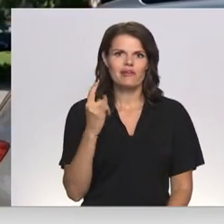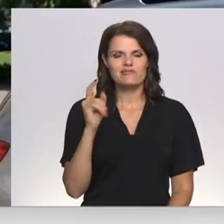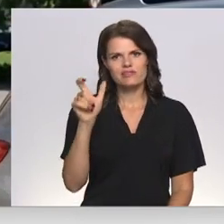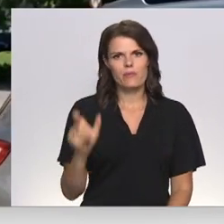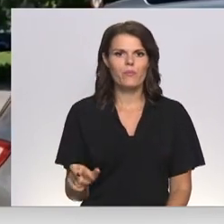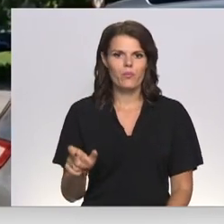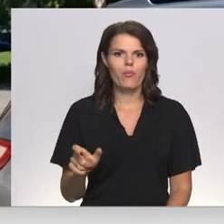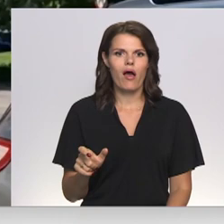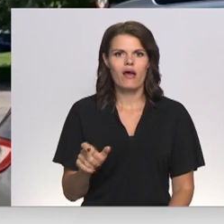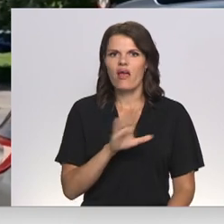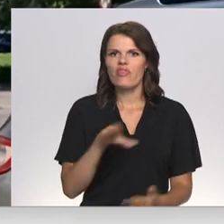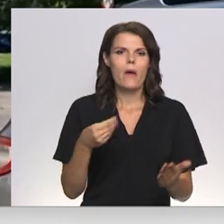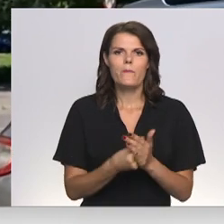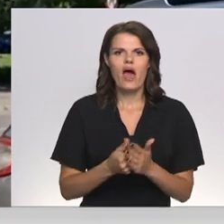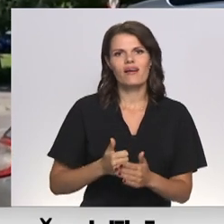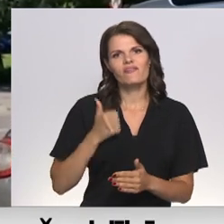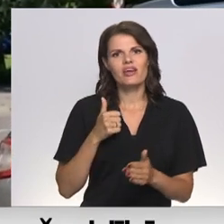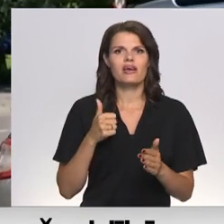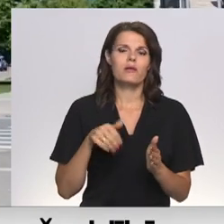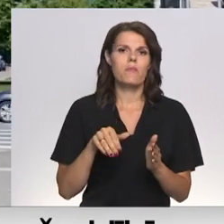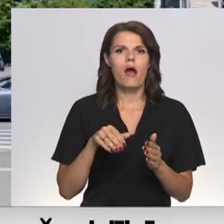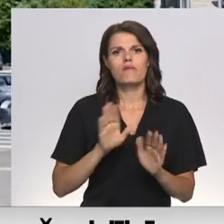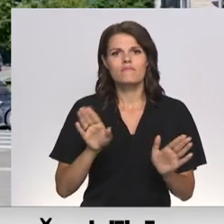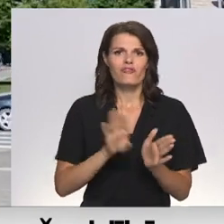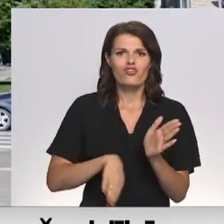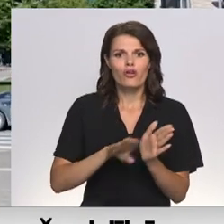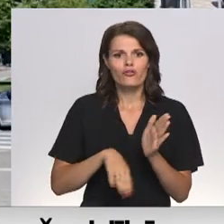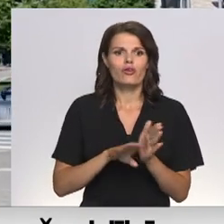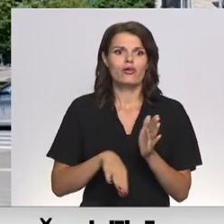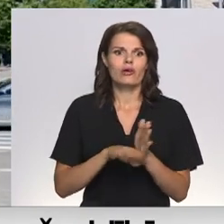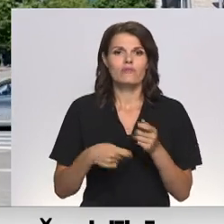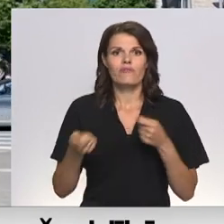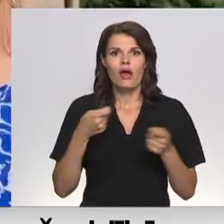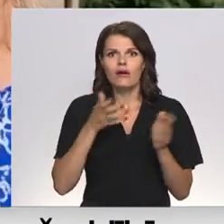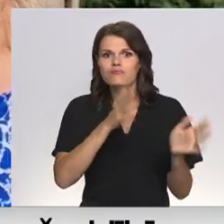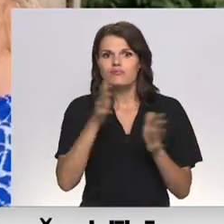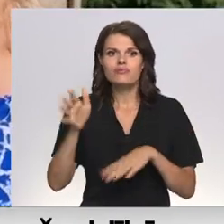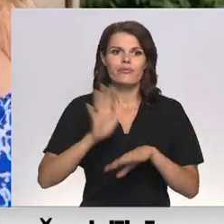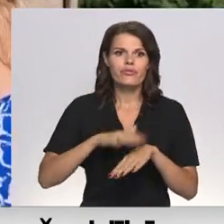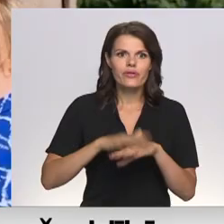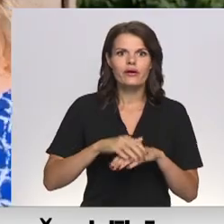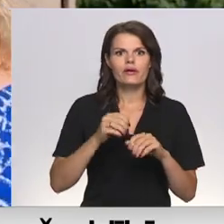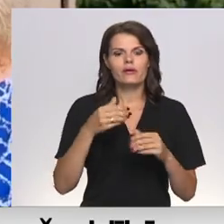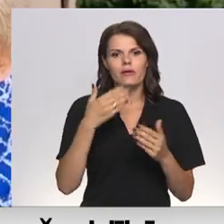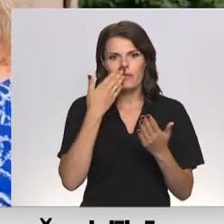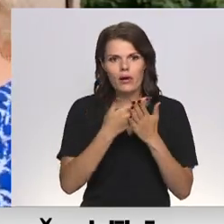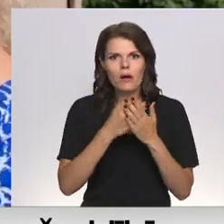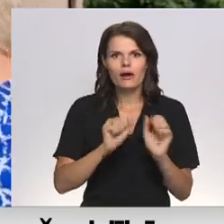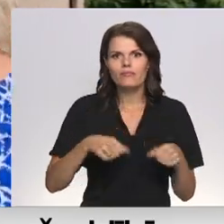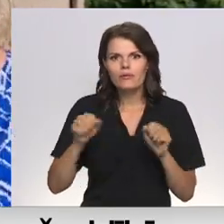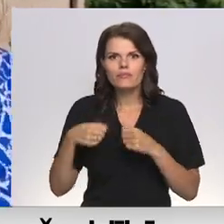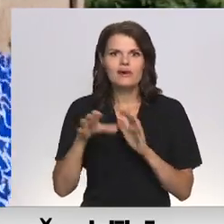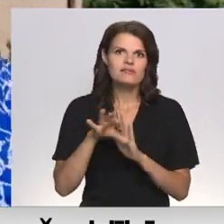firmas apavus un apģērbus. Skriedot pa veikalu, pirgu, mērot visu vai neralfiņā.